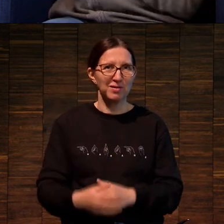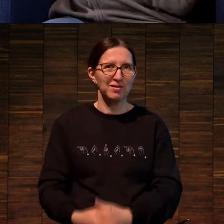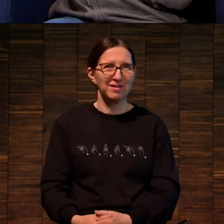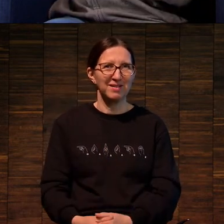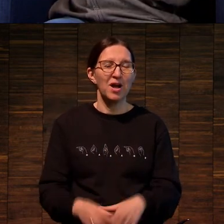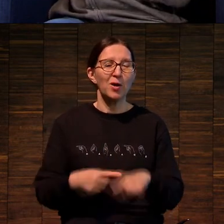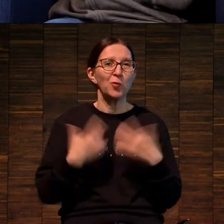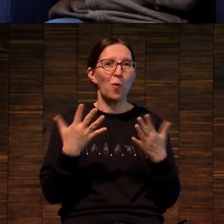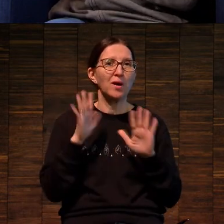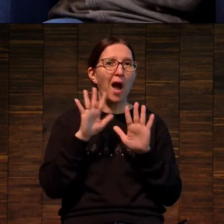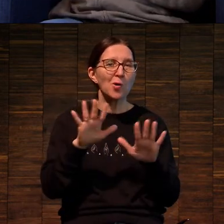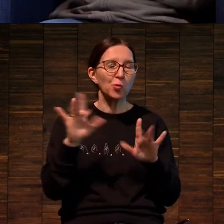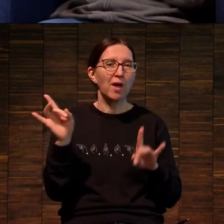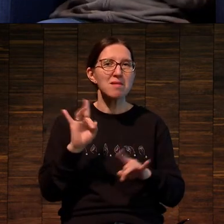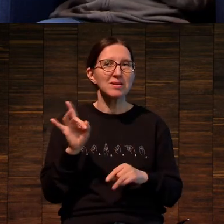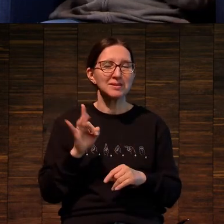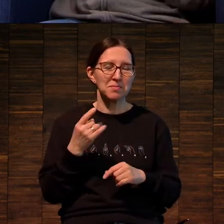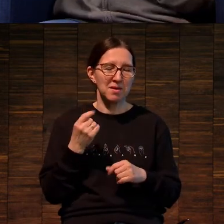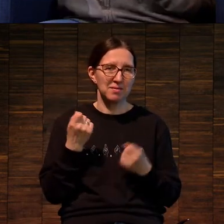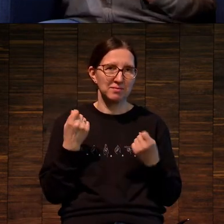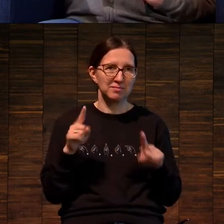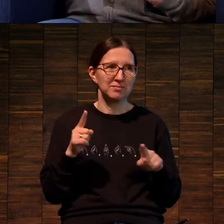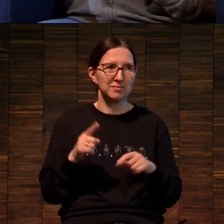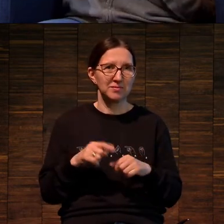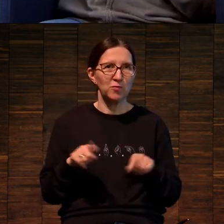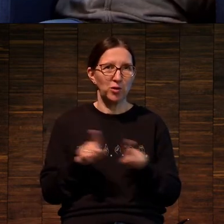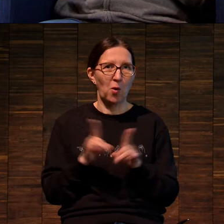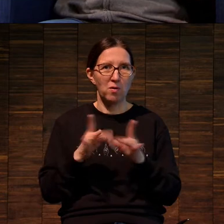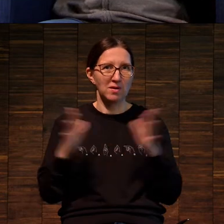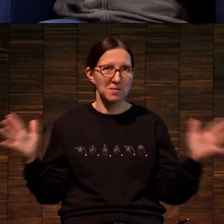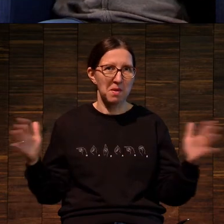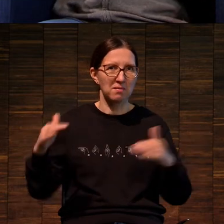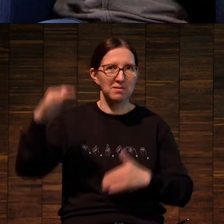Только эти руки, они размером вот такие вот.